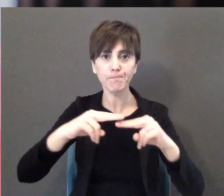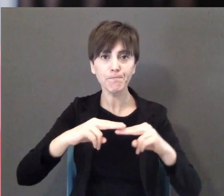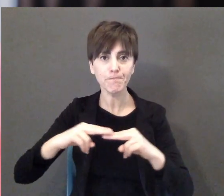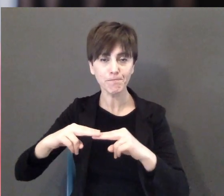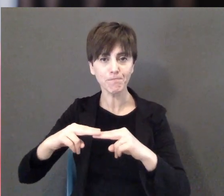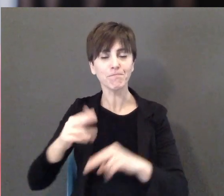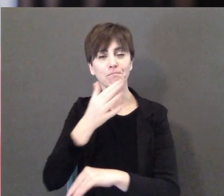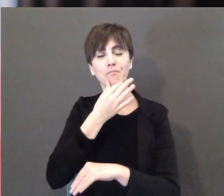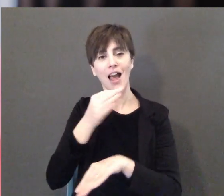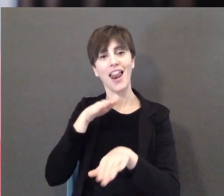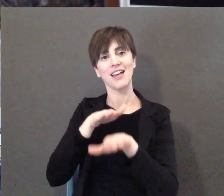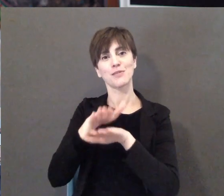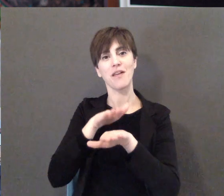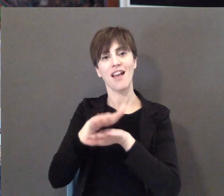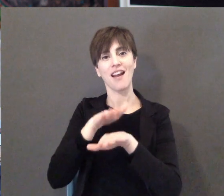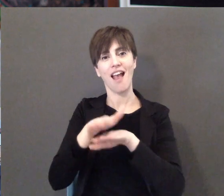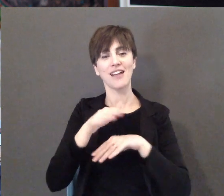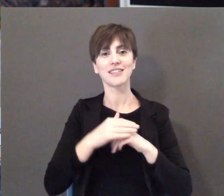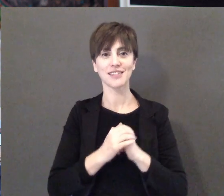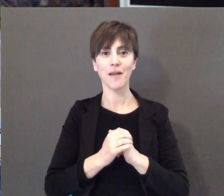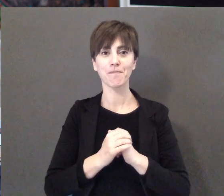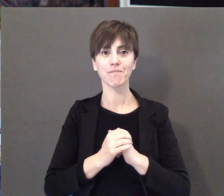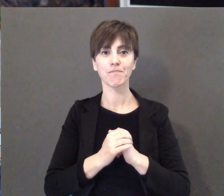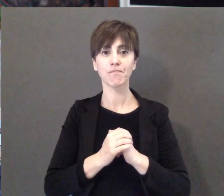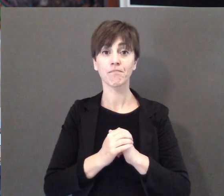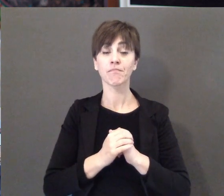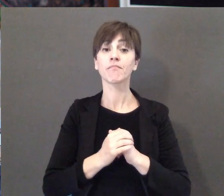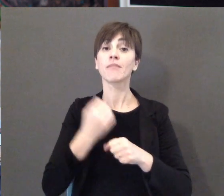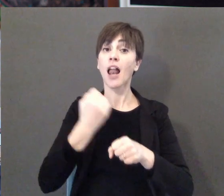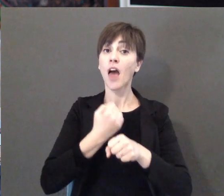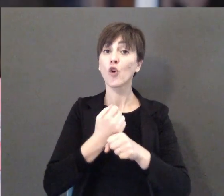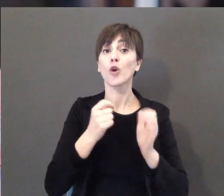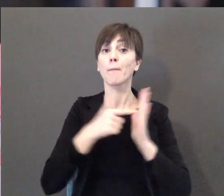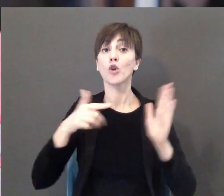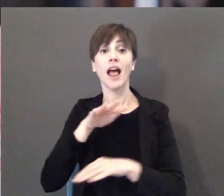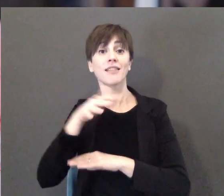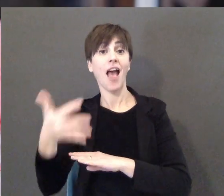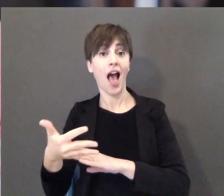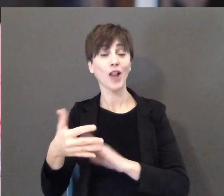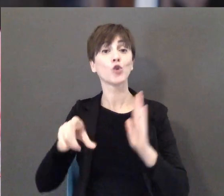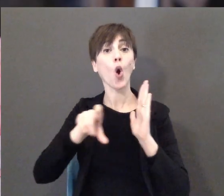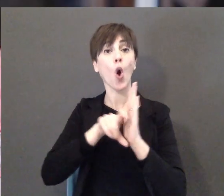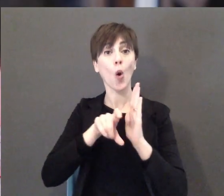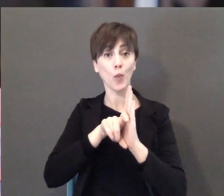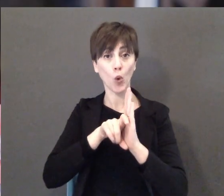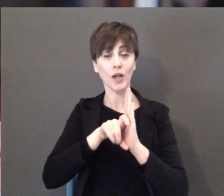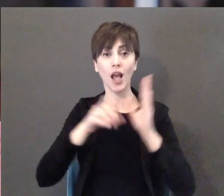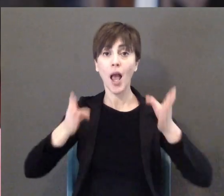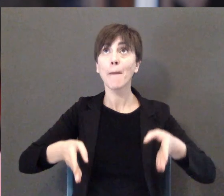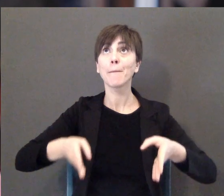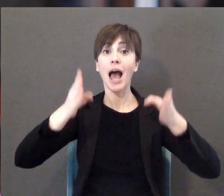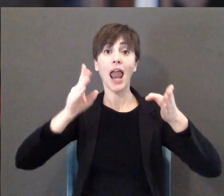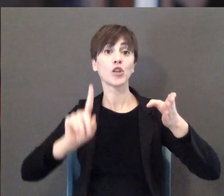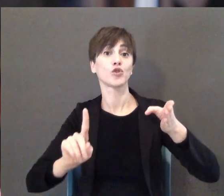una bella esperienza anche quella lì no è importante è stato il comune no aveva fatto il palazzo di sopra abbiamo